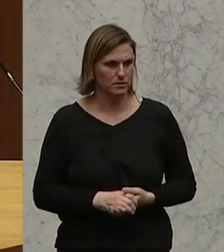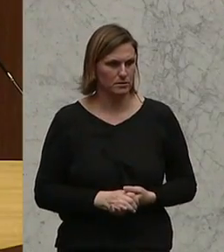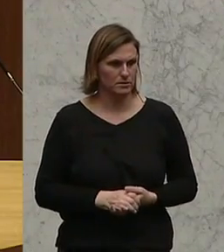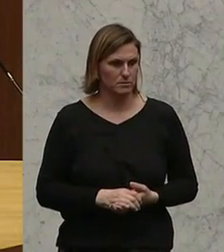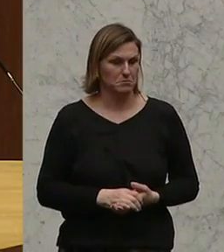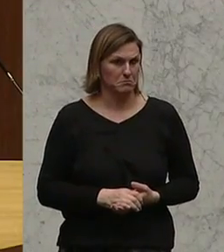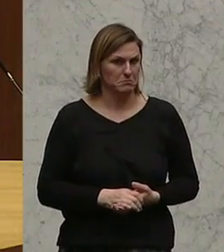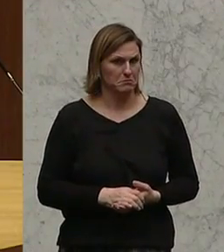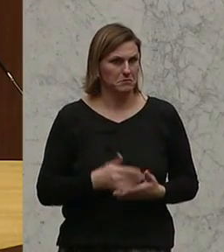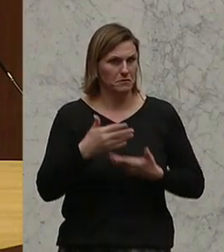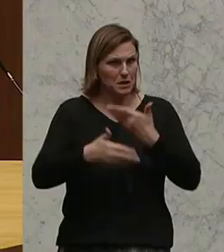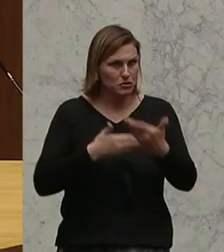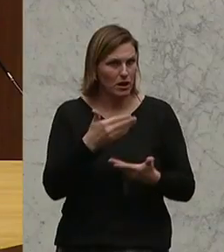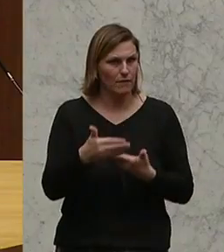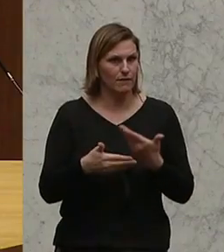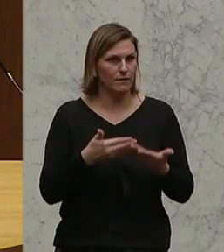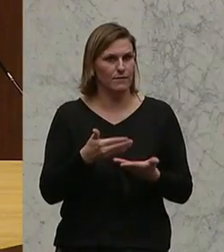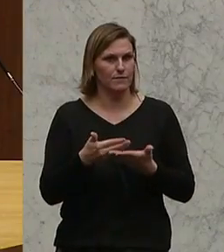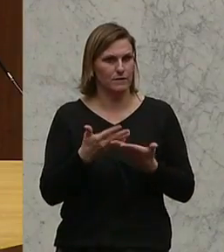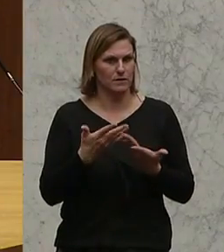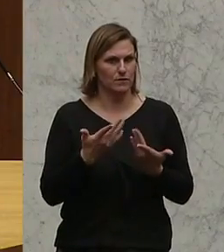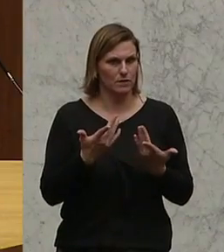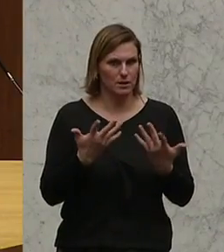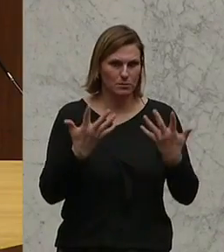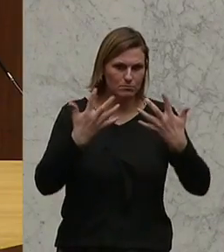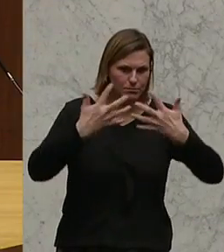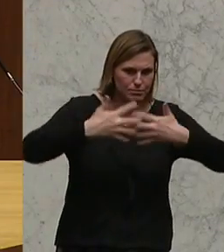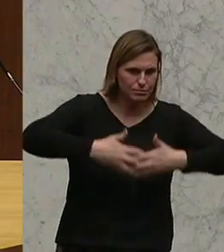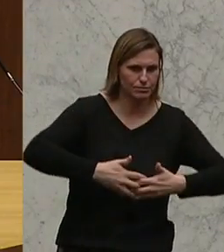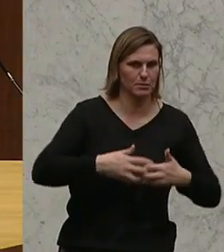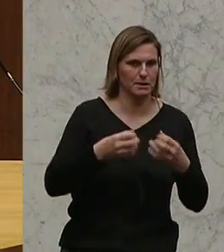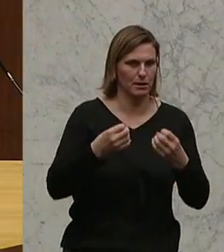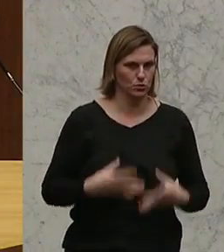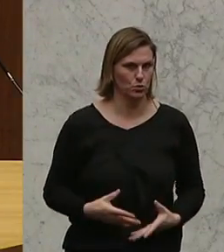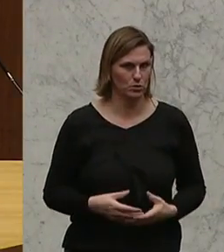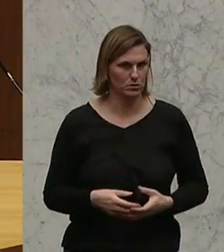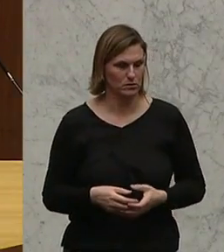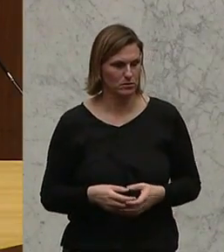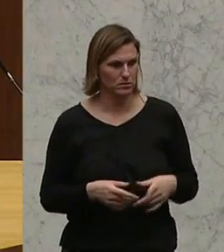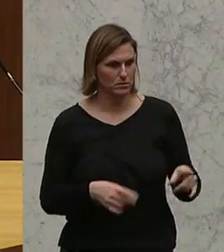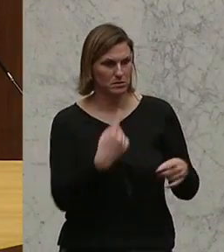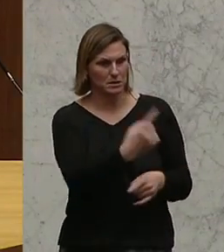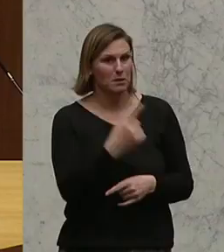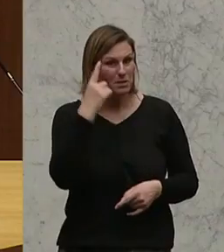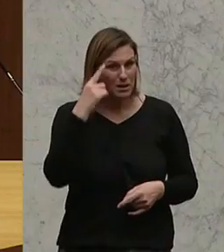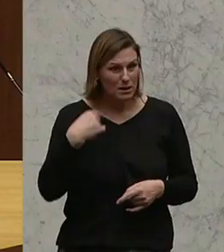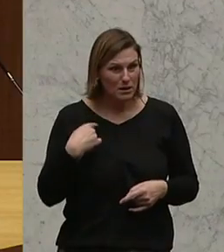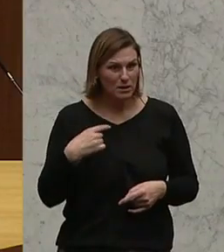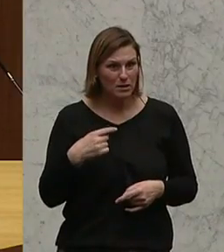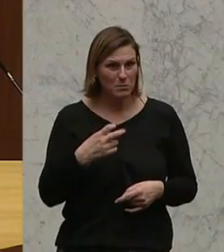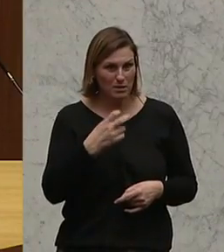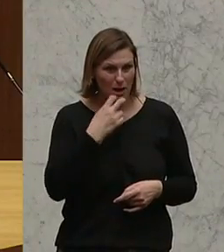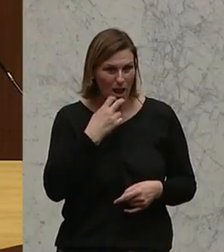Sinne des Wirtschaftens im Einklang mit der Natur, Herr Kollege Willi. Na denken Sie sich, mit einem E-Bike,